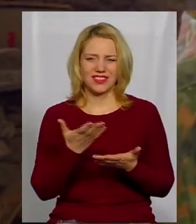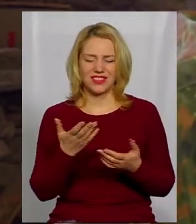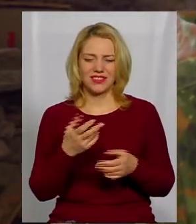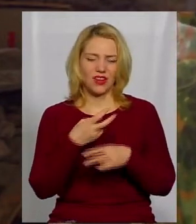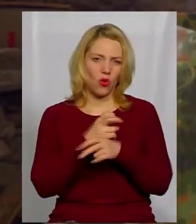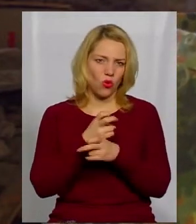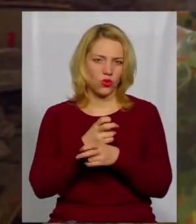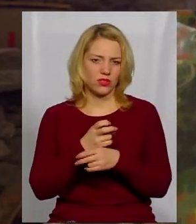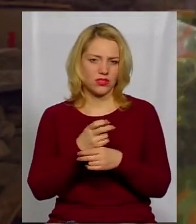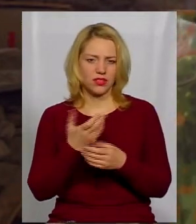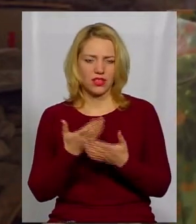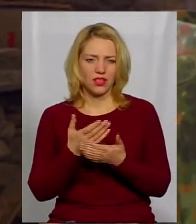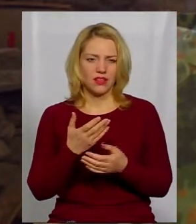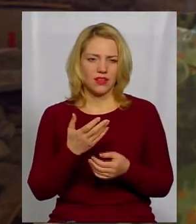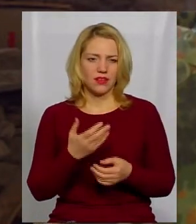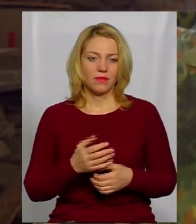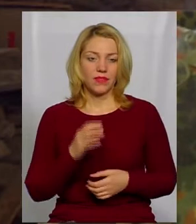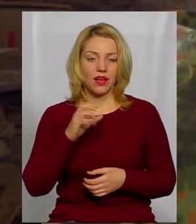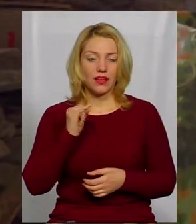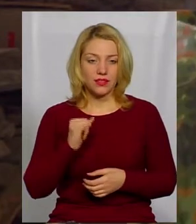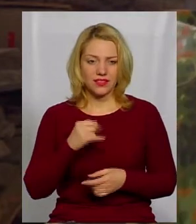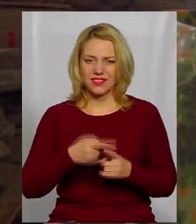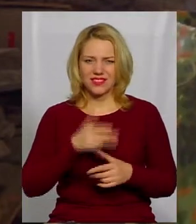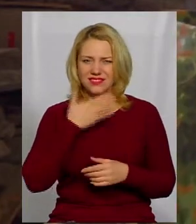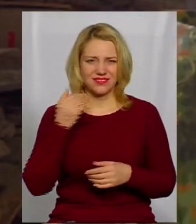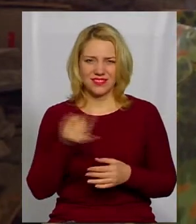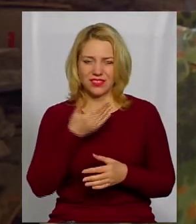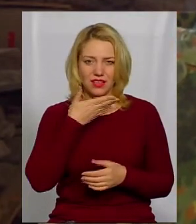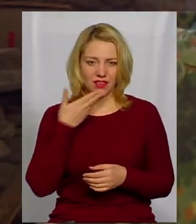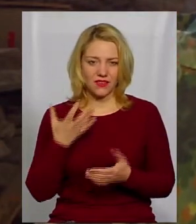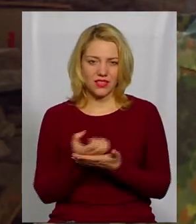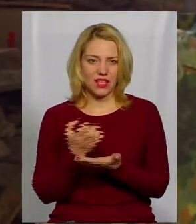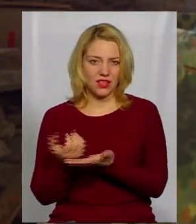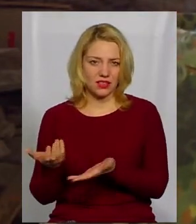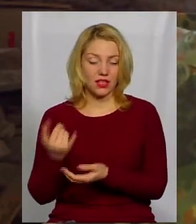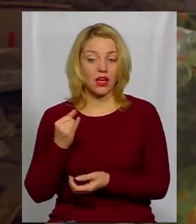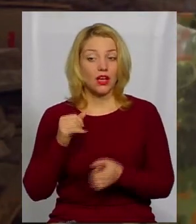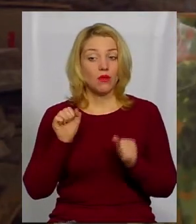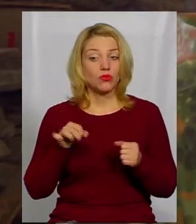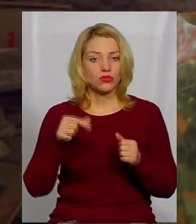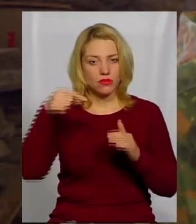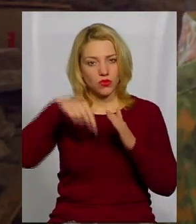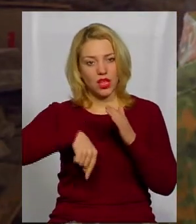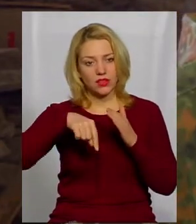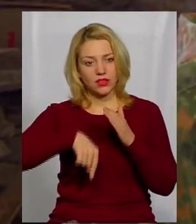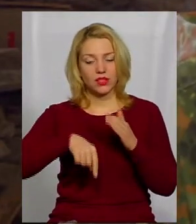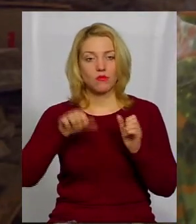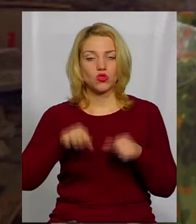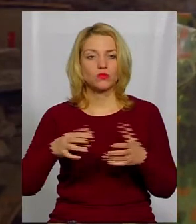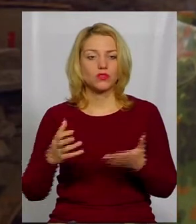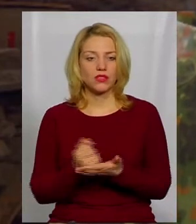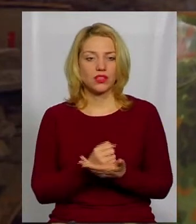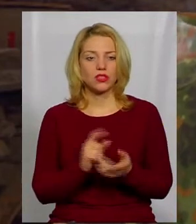кісток, парцеляни, але це не дуже цікаві знахідки. Можливо, на дні ми щось можемо знайтися, бо